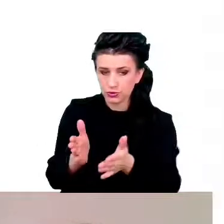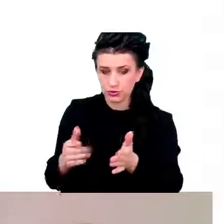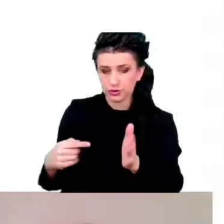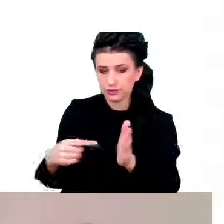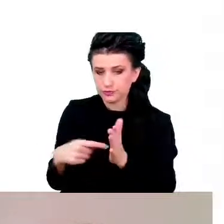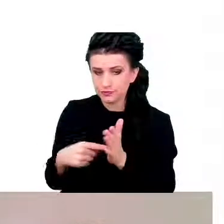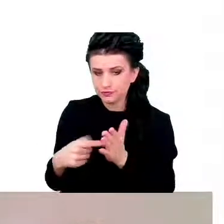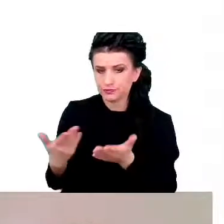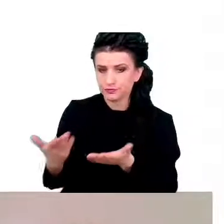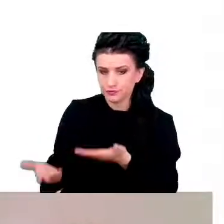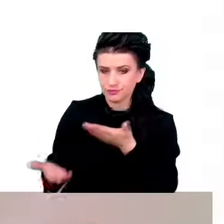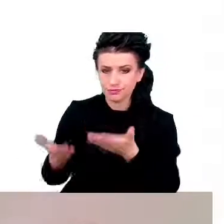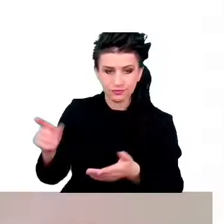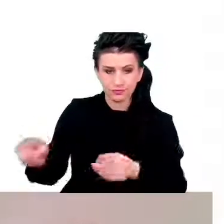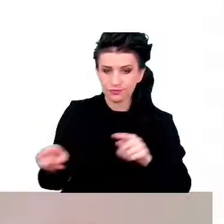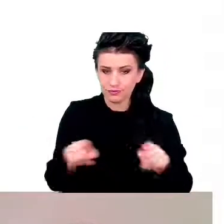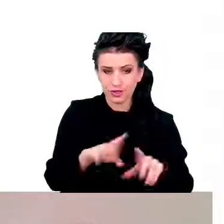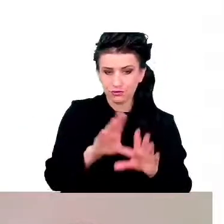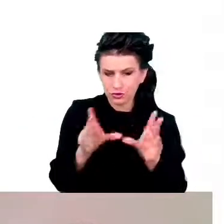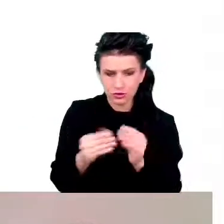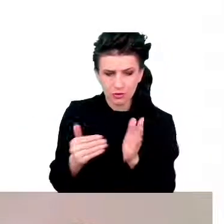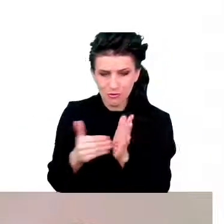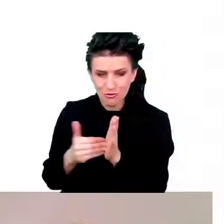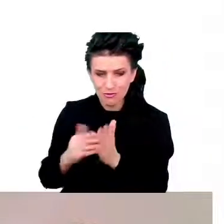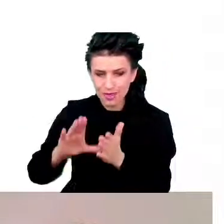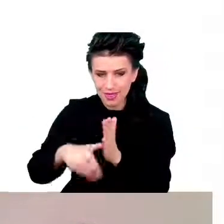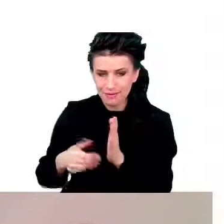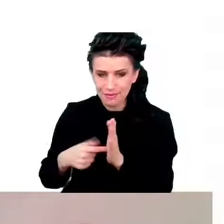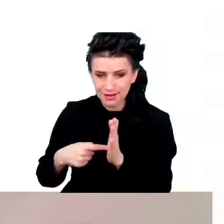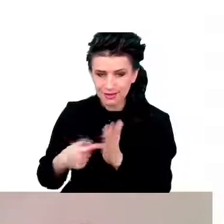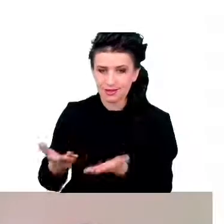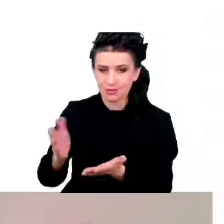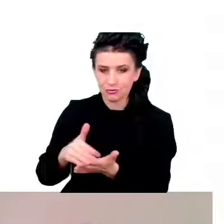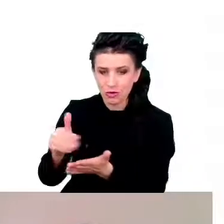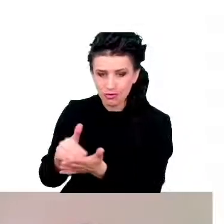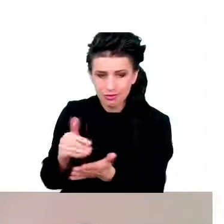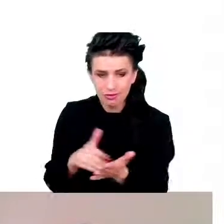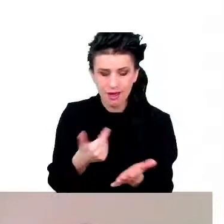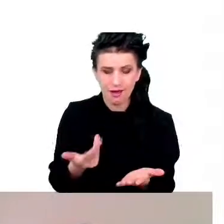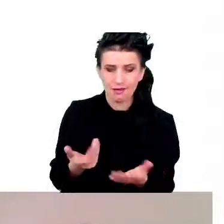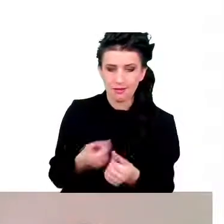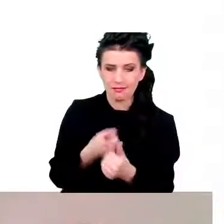prawidłowo funkcjonowało, czyli ekipy sprzątające,